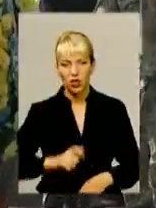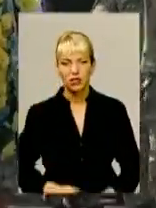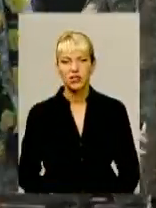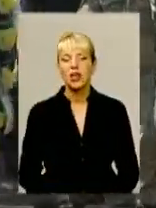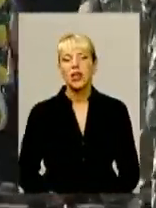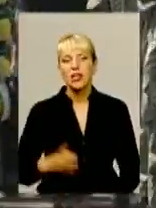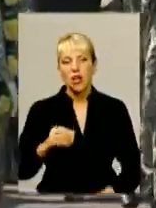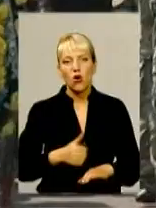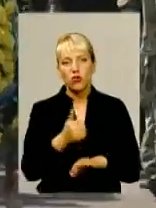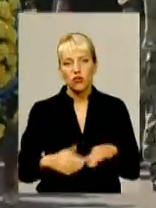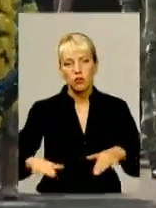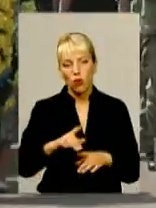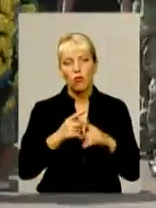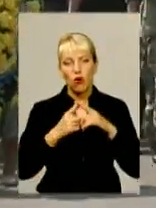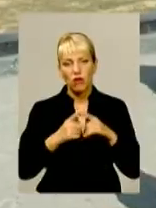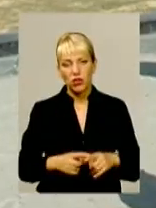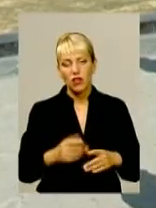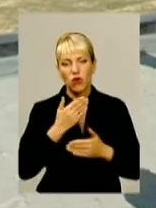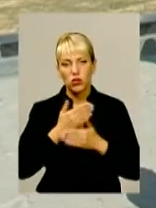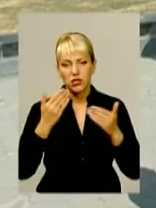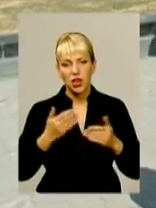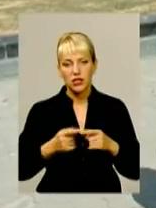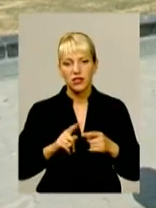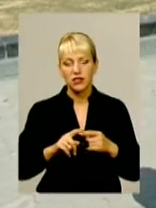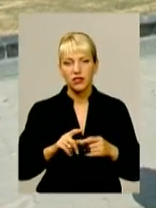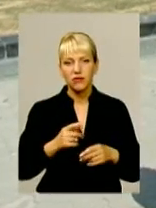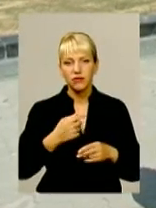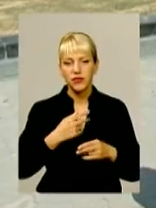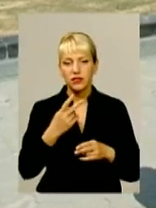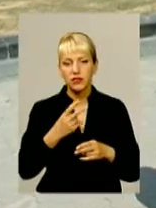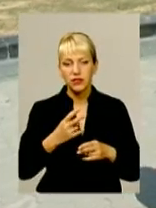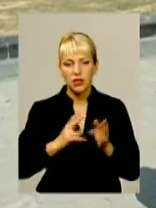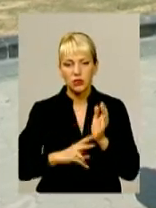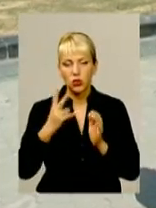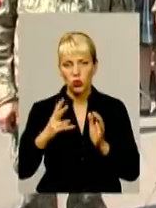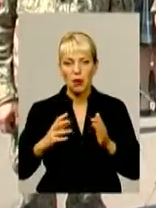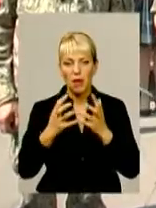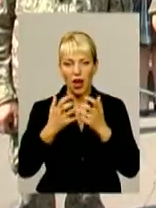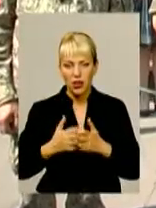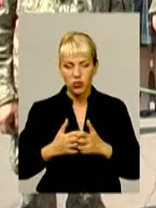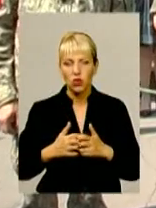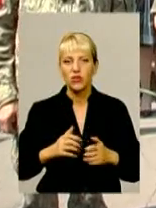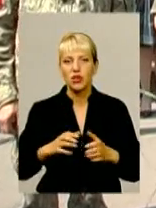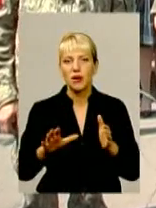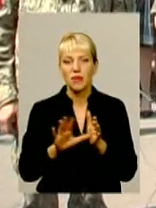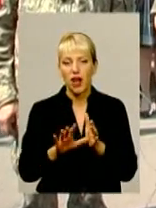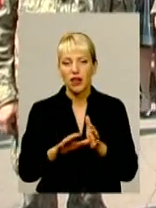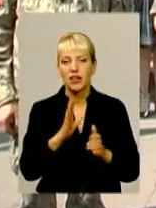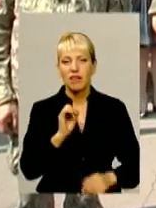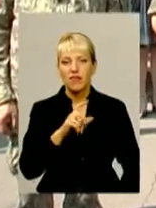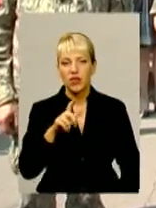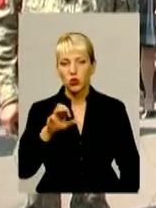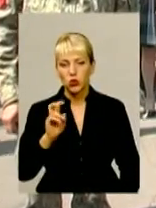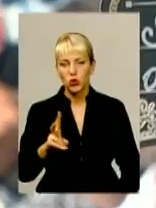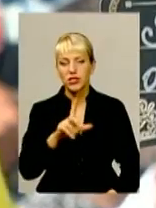обласного центру провели в останню путь командира інженерно-саперного взводу 72-ї окремої механізованої бригади Івана Віхтюка. За